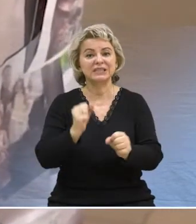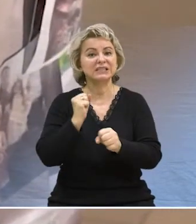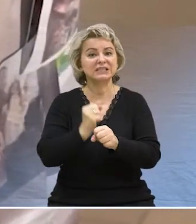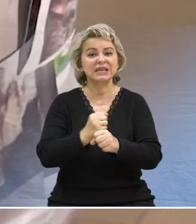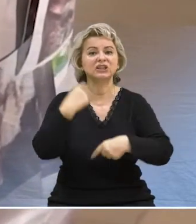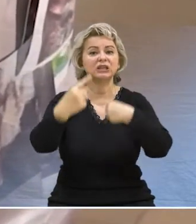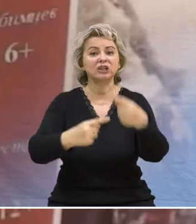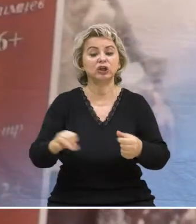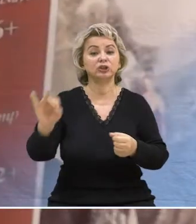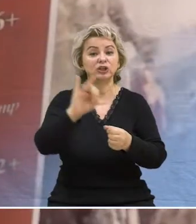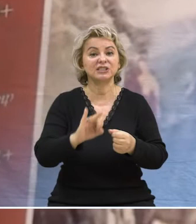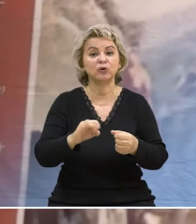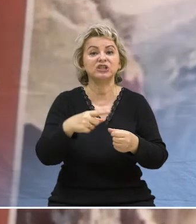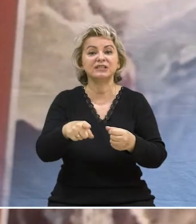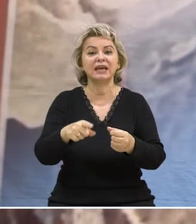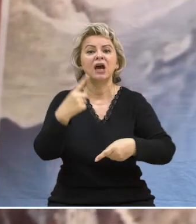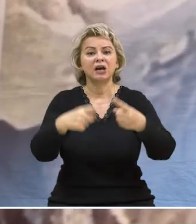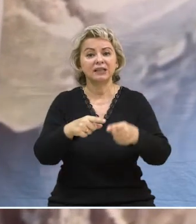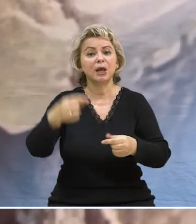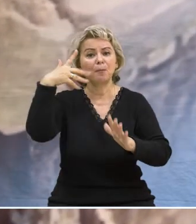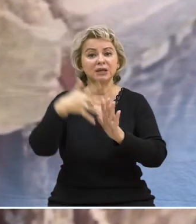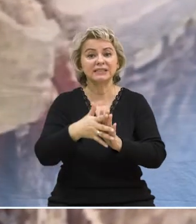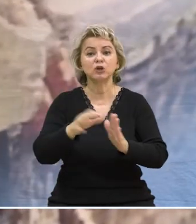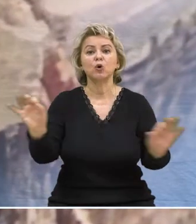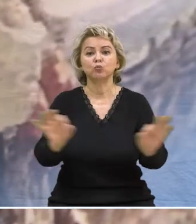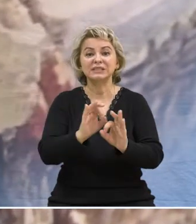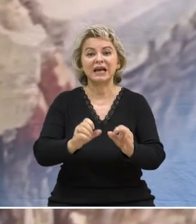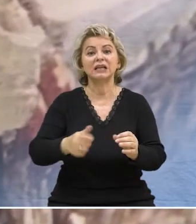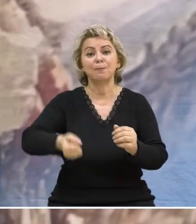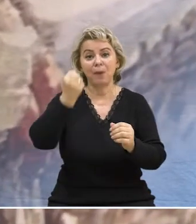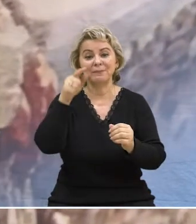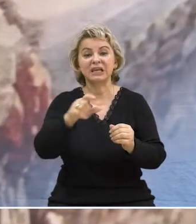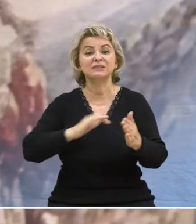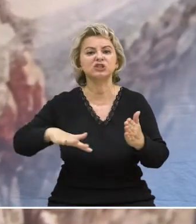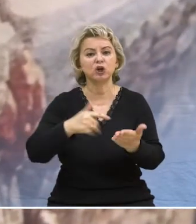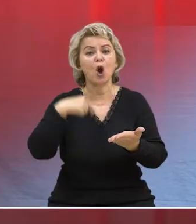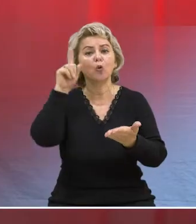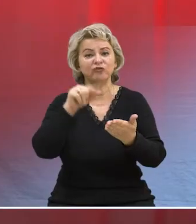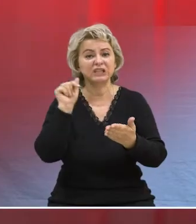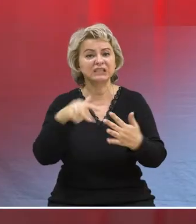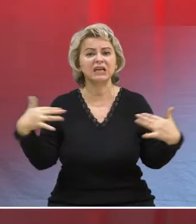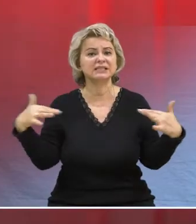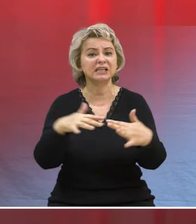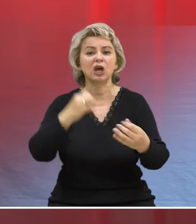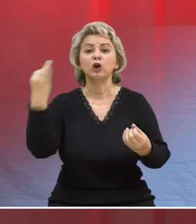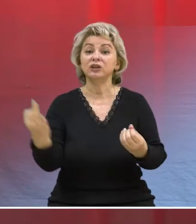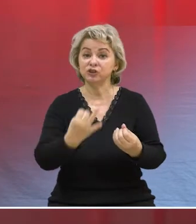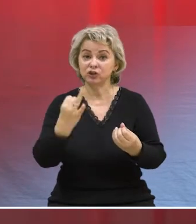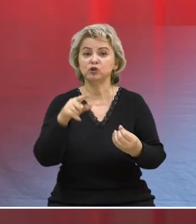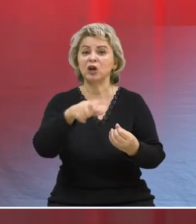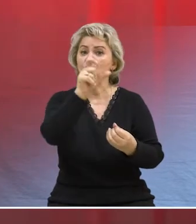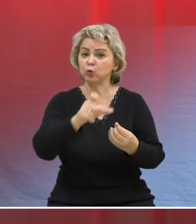музея, создав тандем исторических краеведческих познаний с музыкальным достоянием страны. Я уверена, что здесь собрали